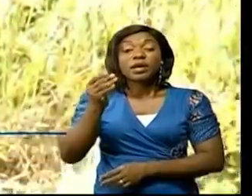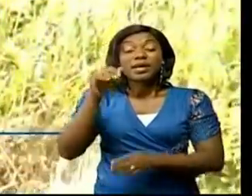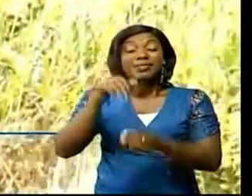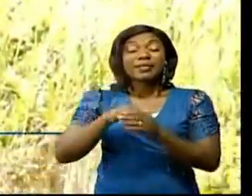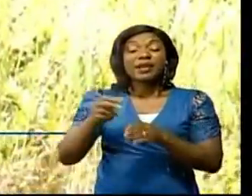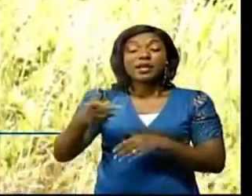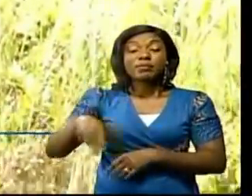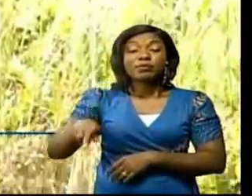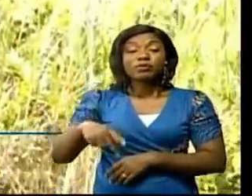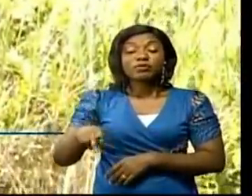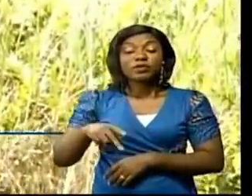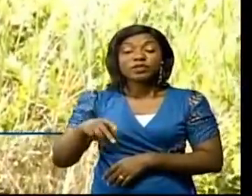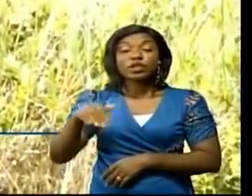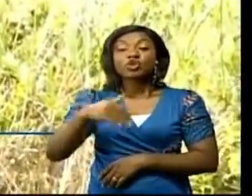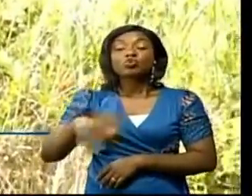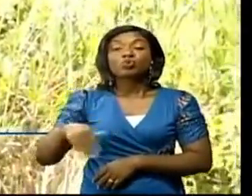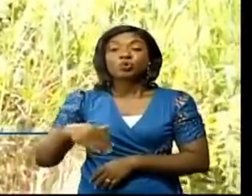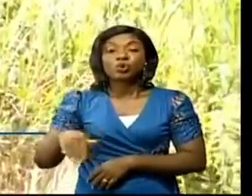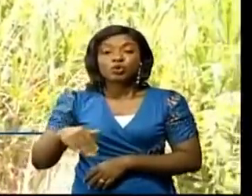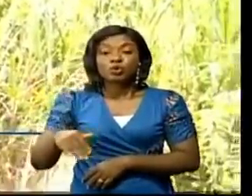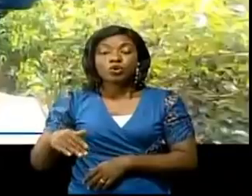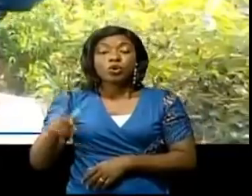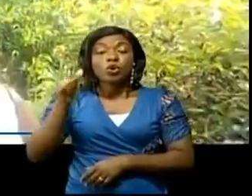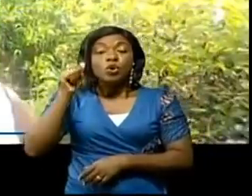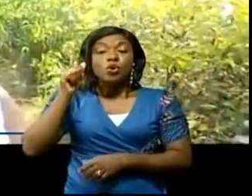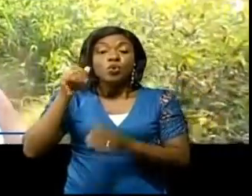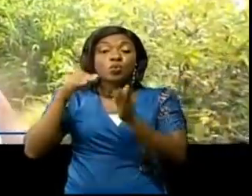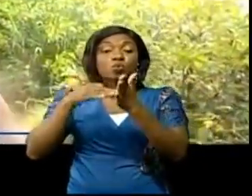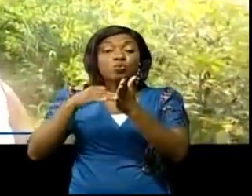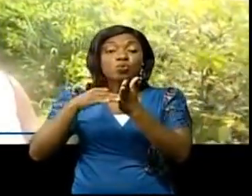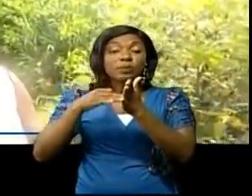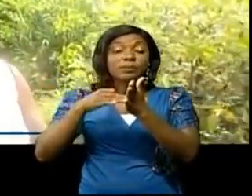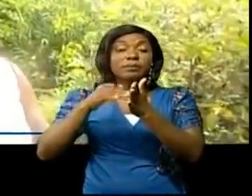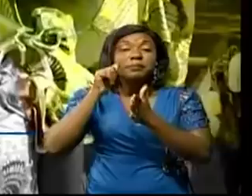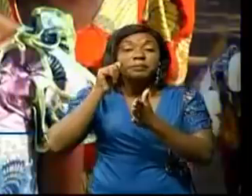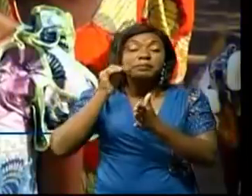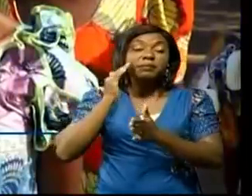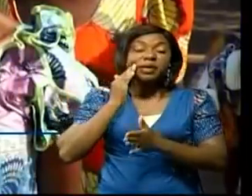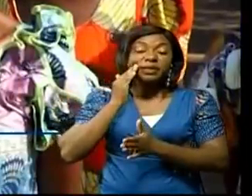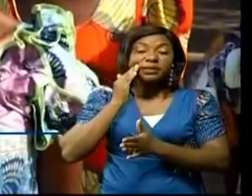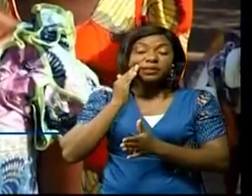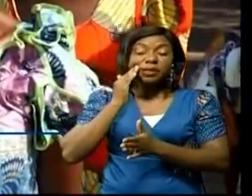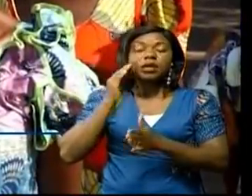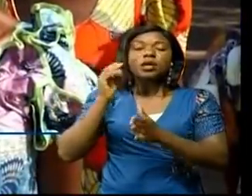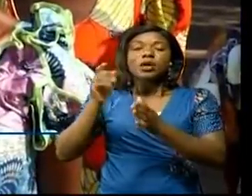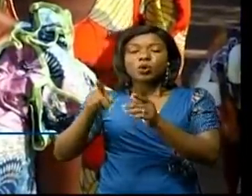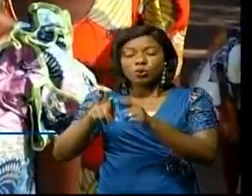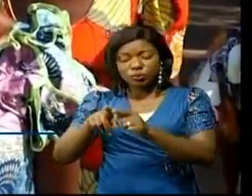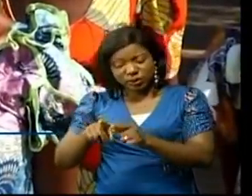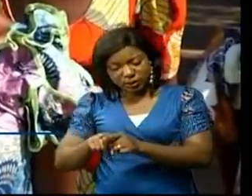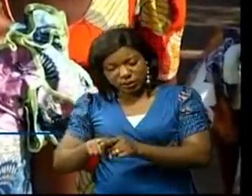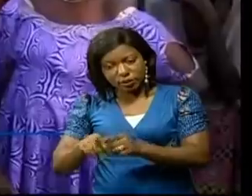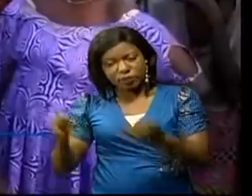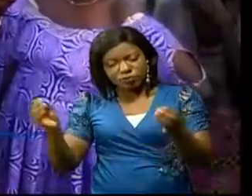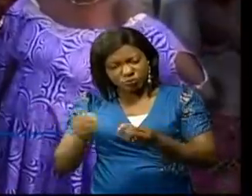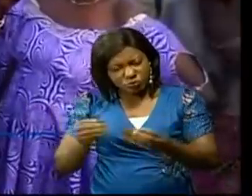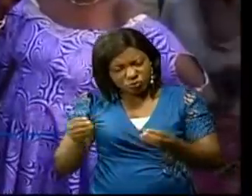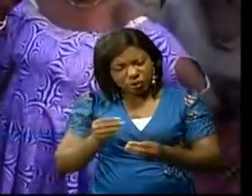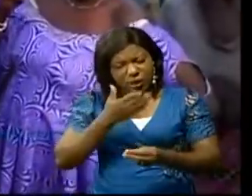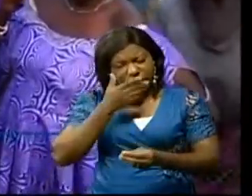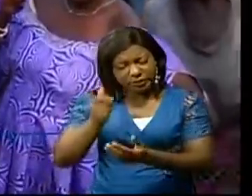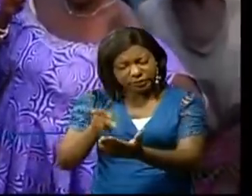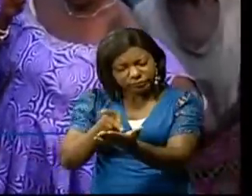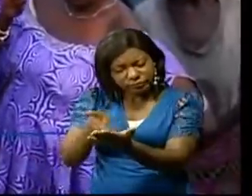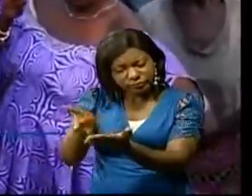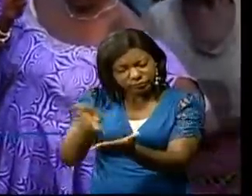mars, journée internationale de droit des femmes. Un rendez-vous manqué pour les enseignants de la sous-division d'équipe Kouilou pour cause de'impayement